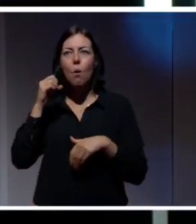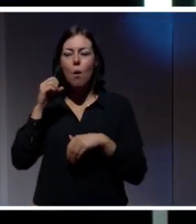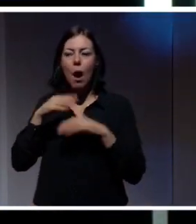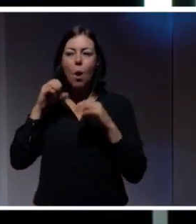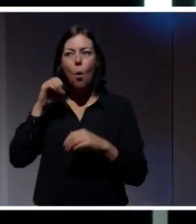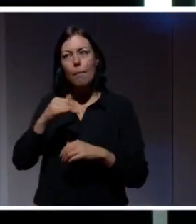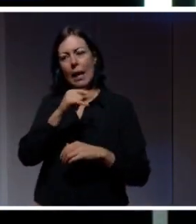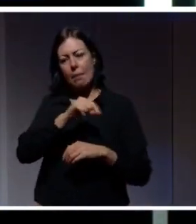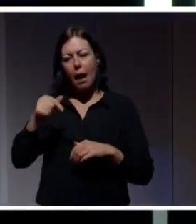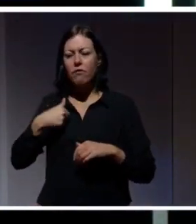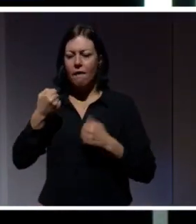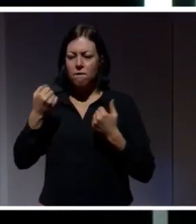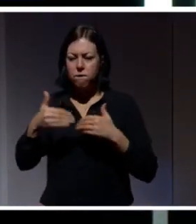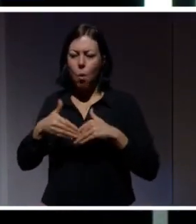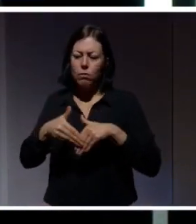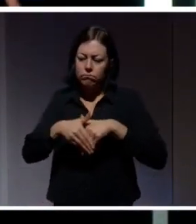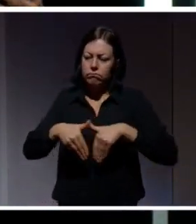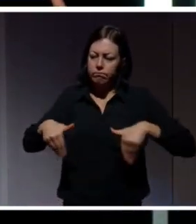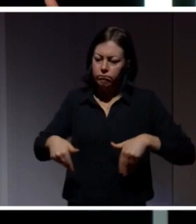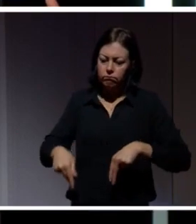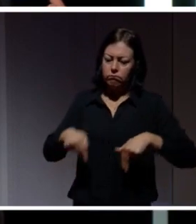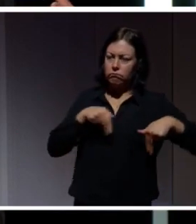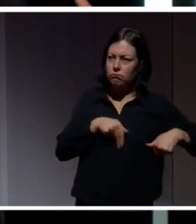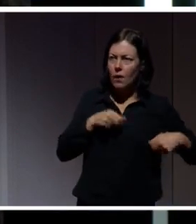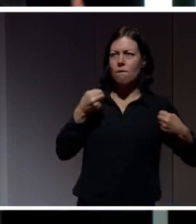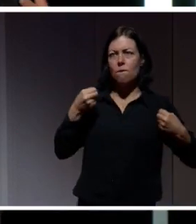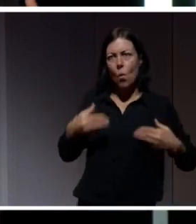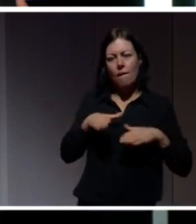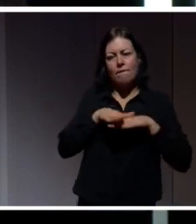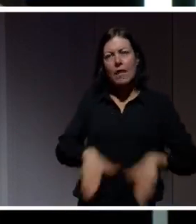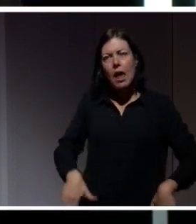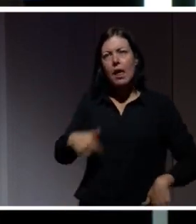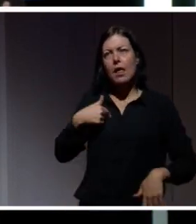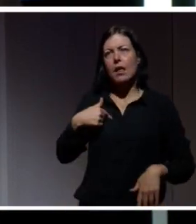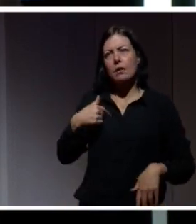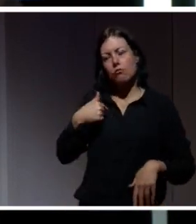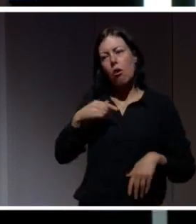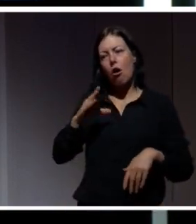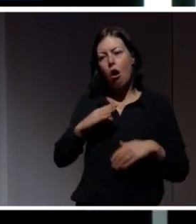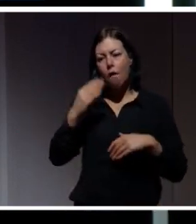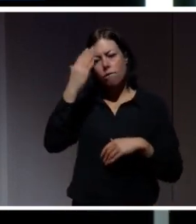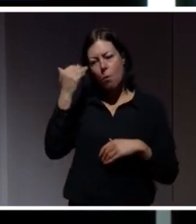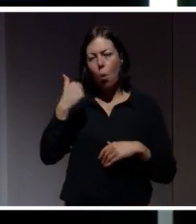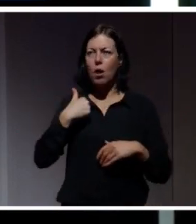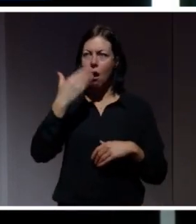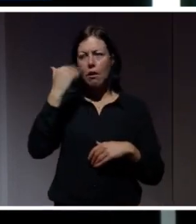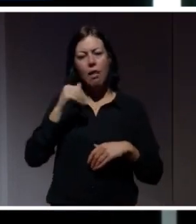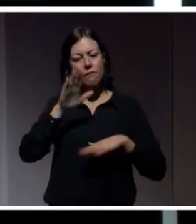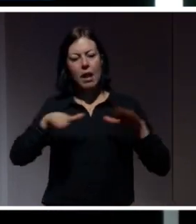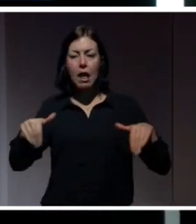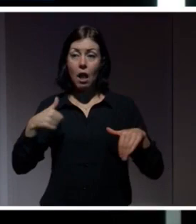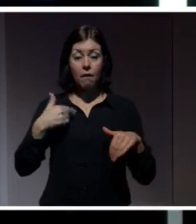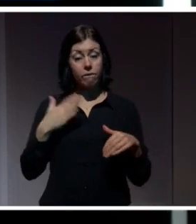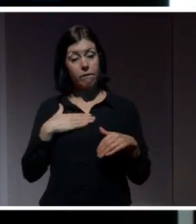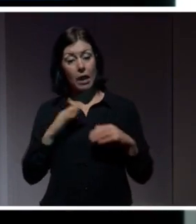avskild eller för sig själv. Att ha förmågan att variera, vill jag vara socialt aktiv, vill jag vara bland andra